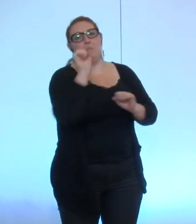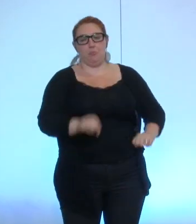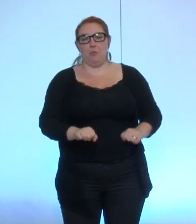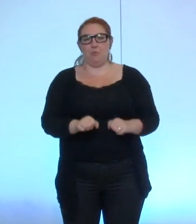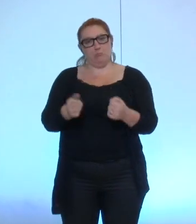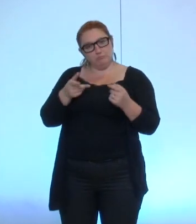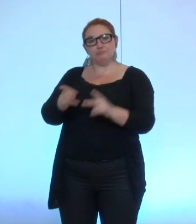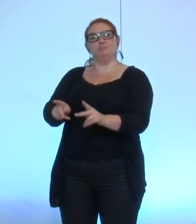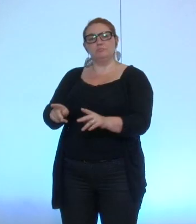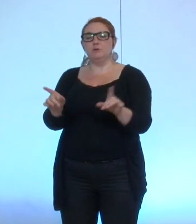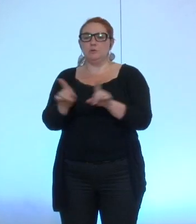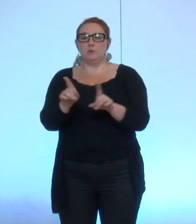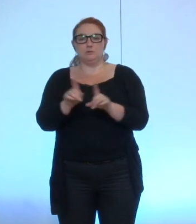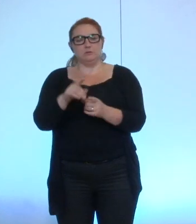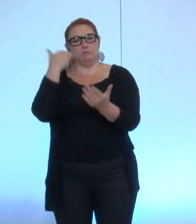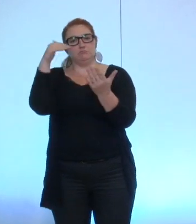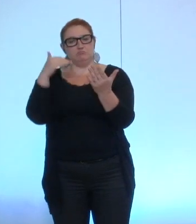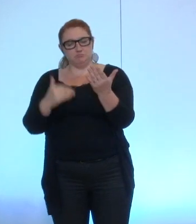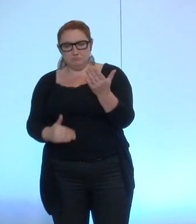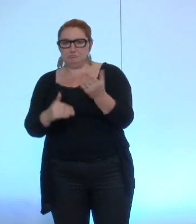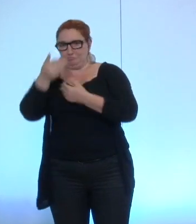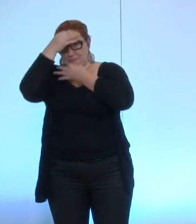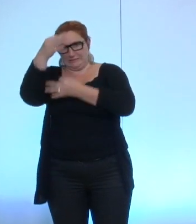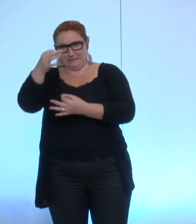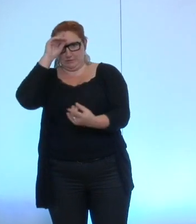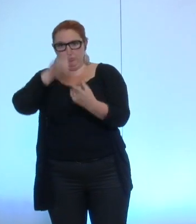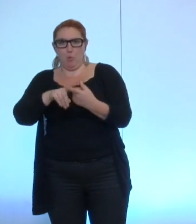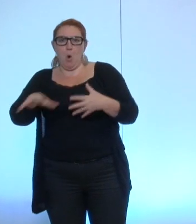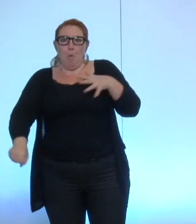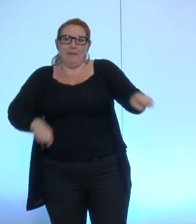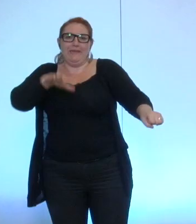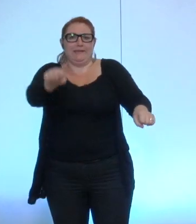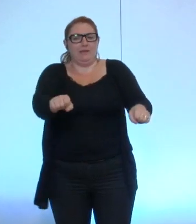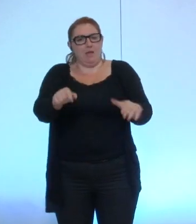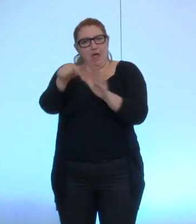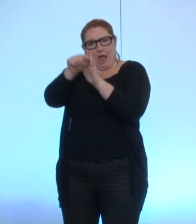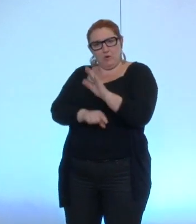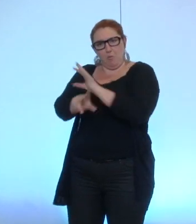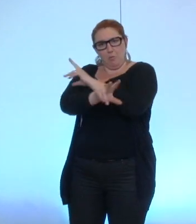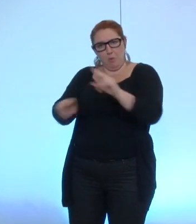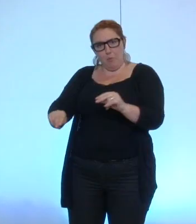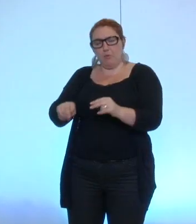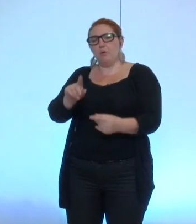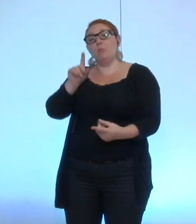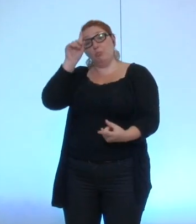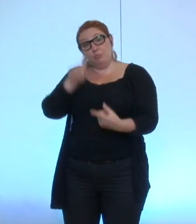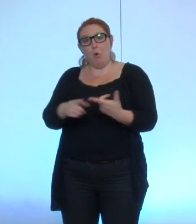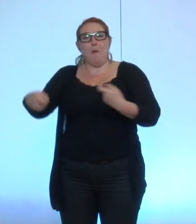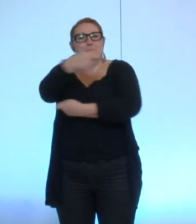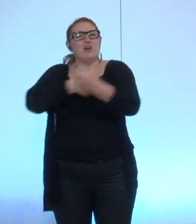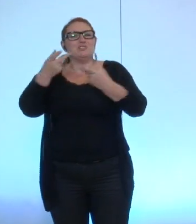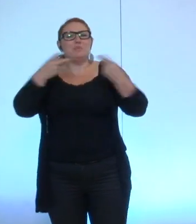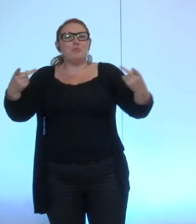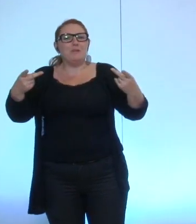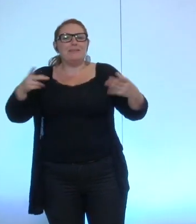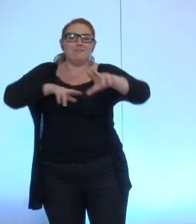éléments précis pour un règlement strict du lobbying afin de préserver l'éthique des marchés publics voilà j'en ai fini